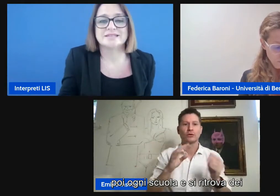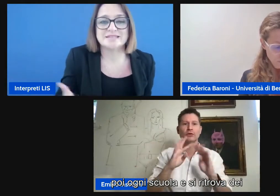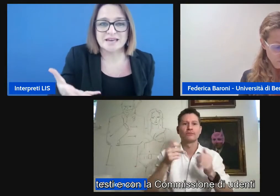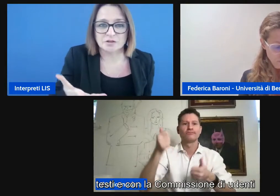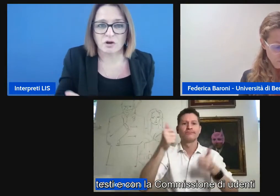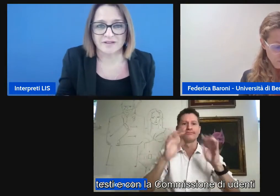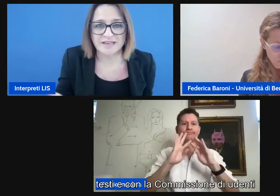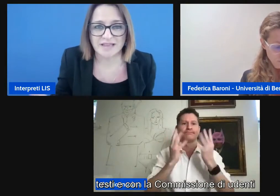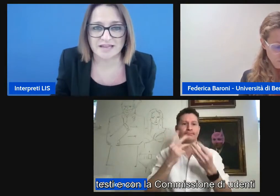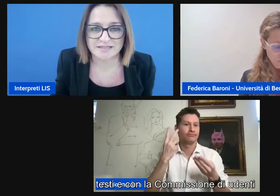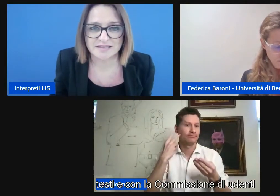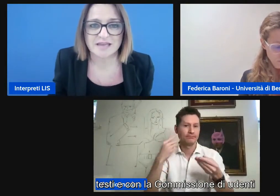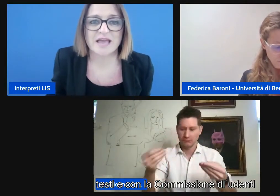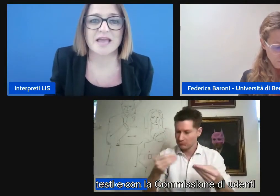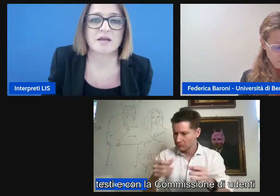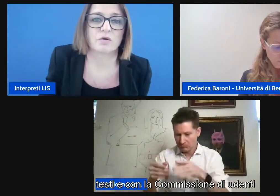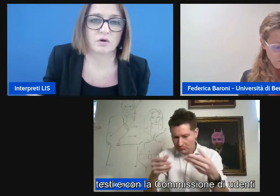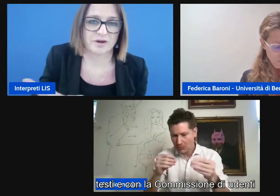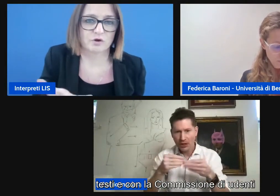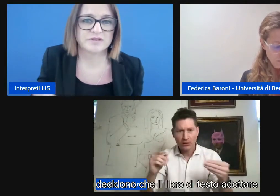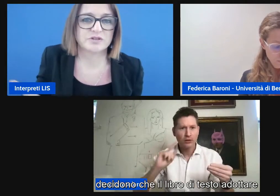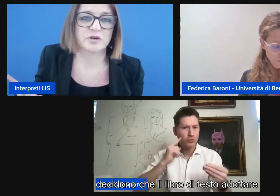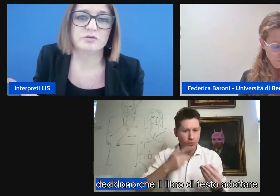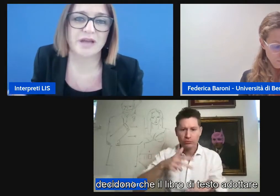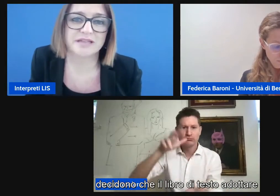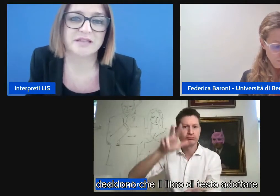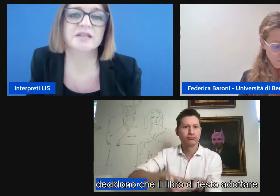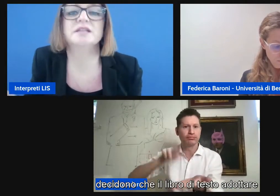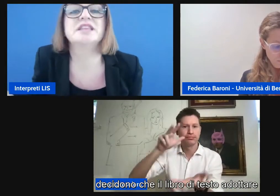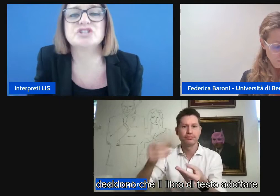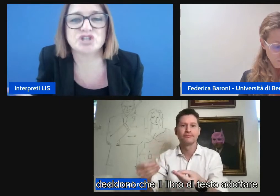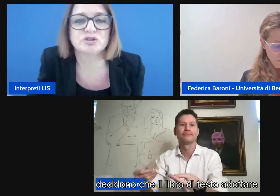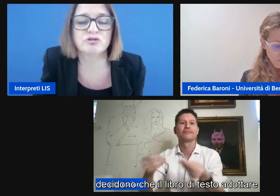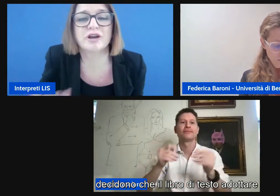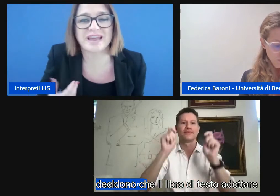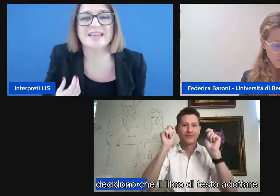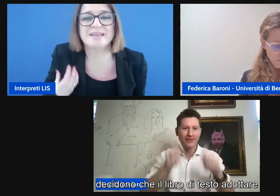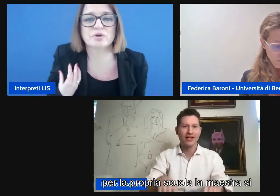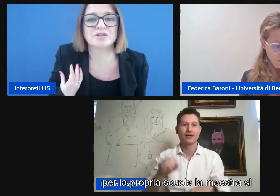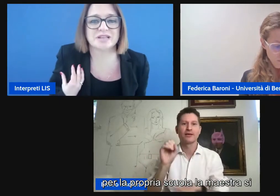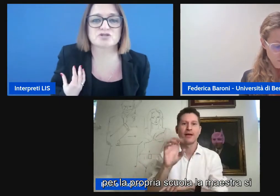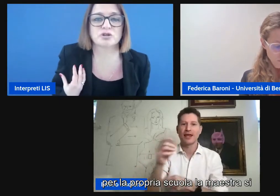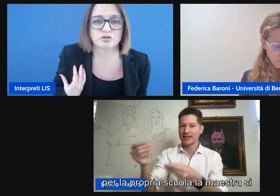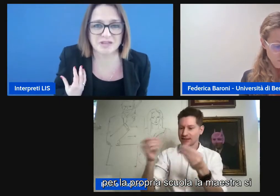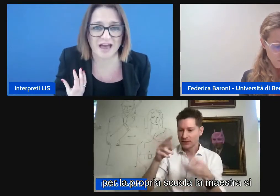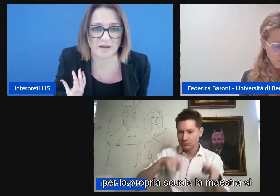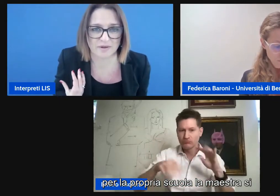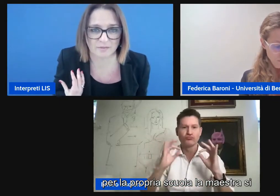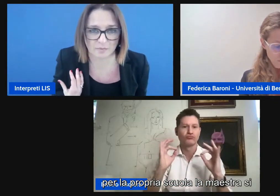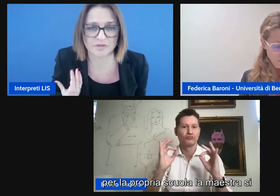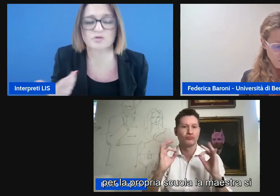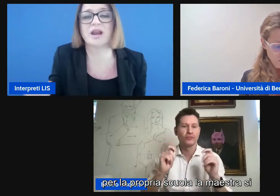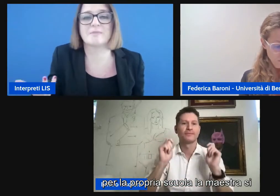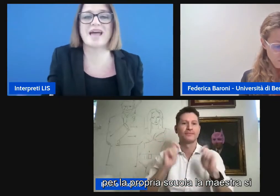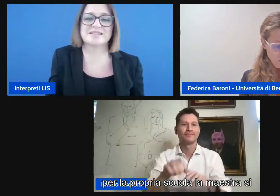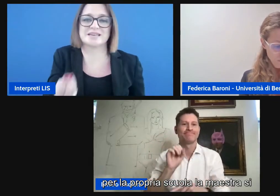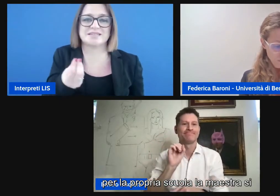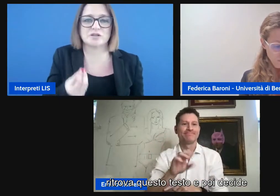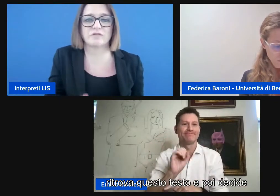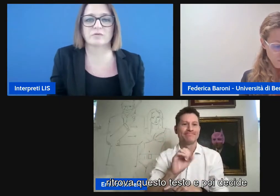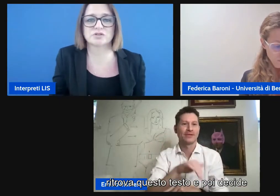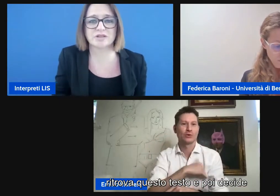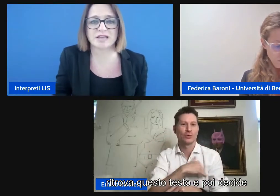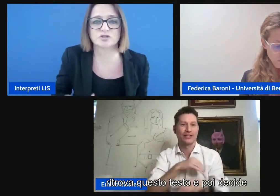si ritrova dei testi e con la commissione di udenti decidono che libro di testo adottare per la propria scuola la